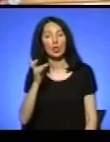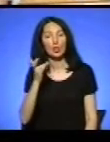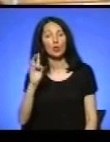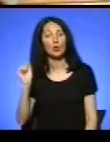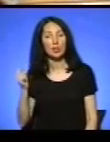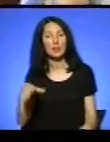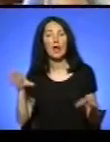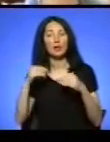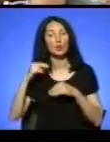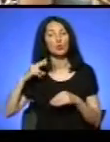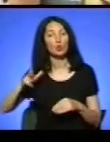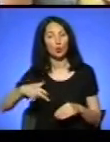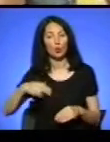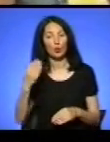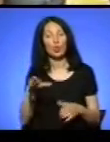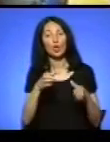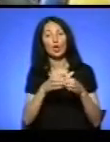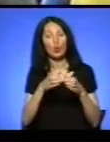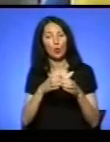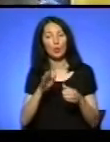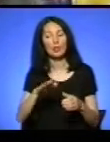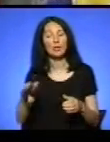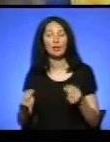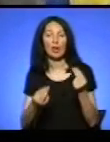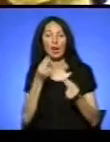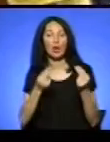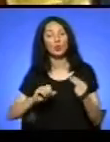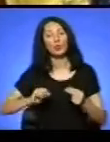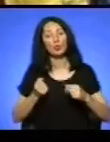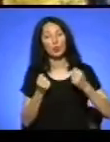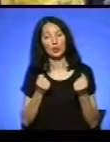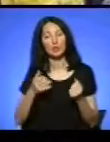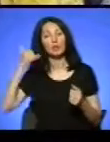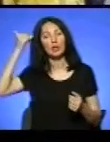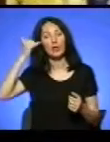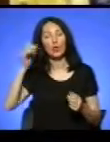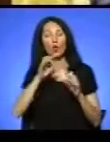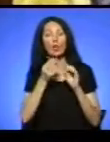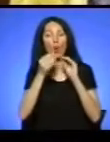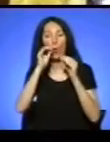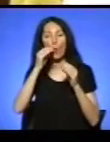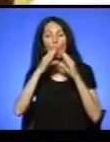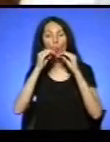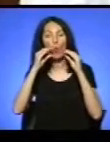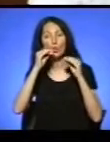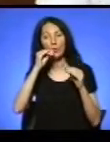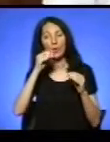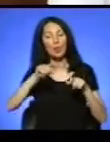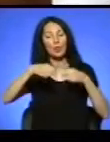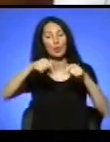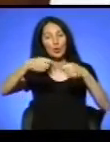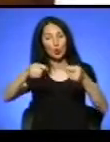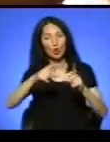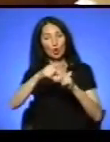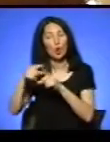Дауні. У її групі діти грають в гру «Зіпсований телефон». Пошипки передають слово один одному. Таким чином вивчають